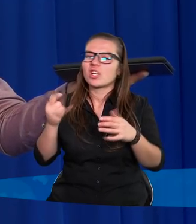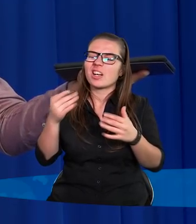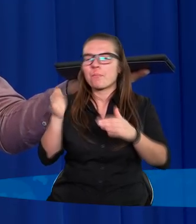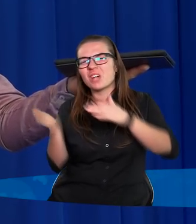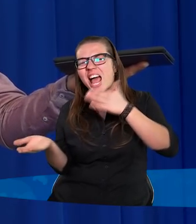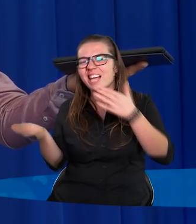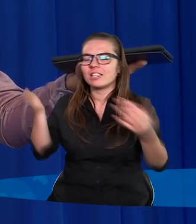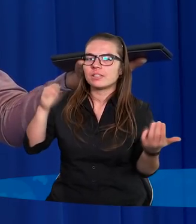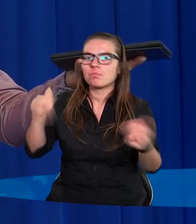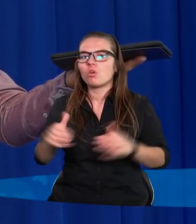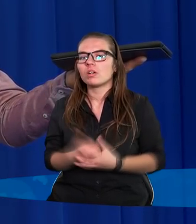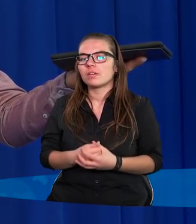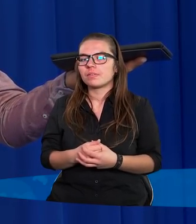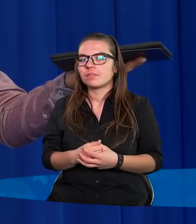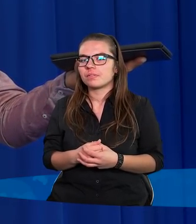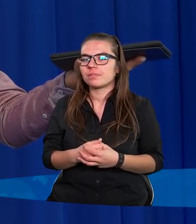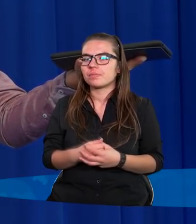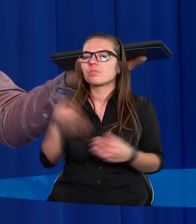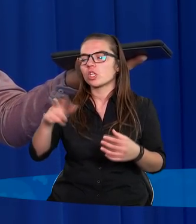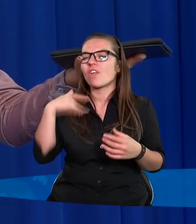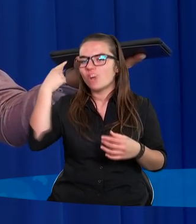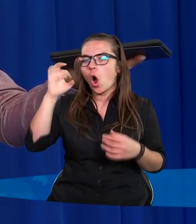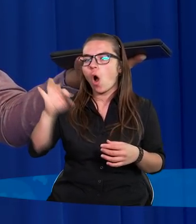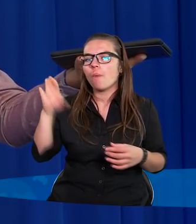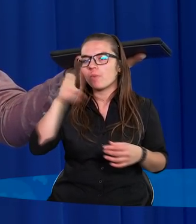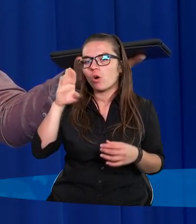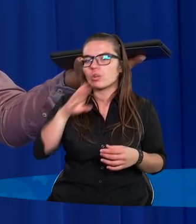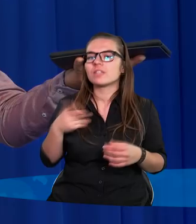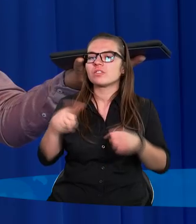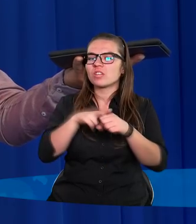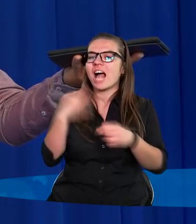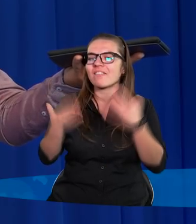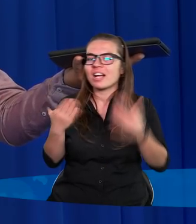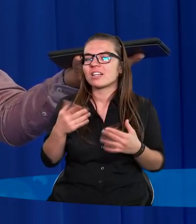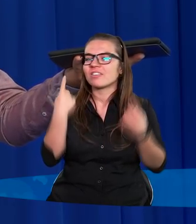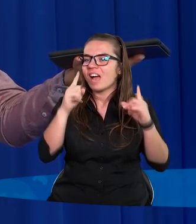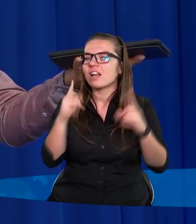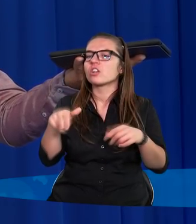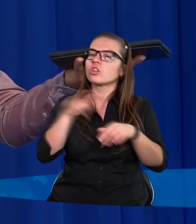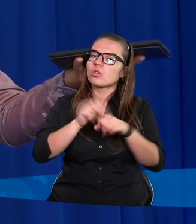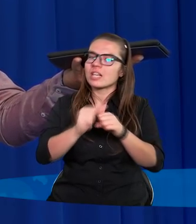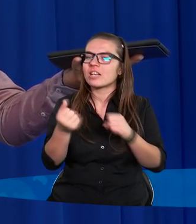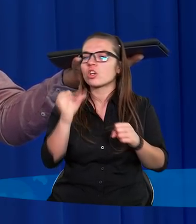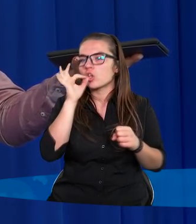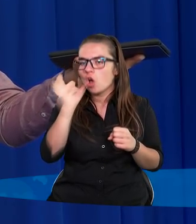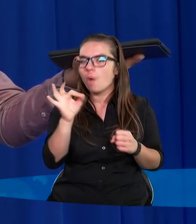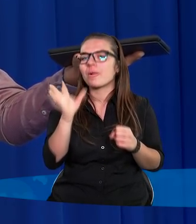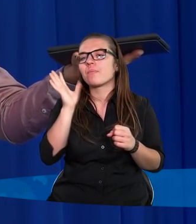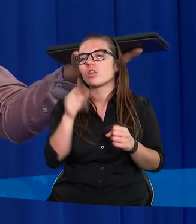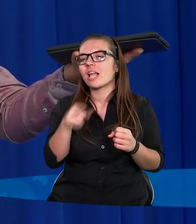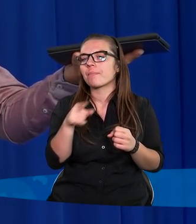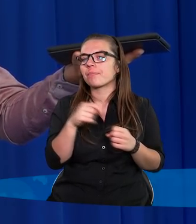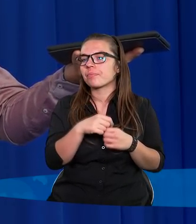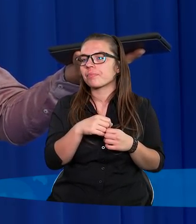gdzieś tam przechyli. Takie mniej więcej wyobrażenie o Bogu, który gdzieś nas waży, patrzy jacy jesteśmy dobrzy, a w tym jeszcze obrazie